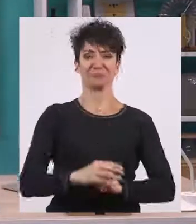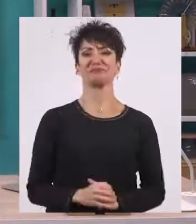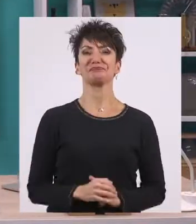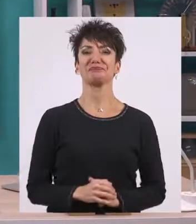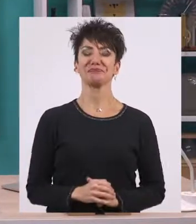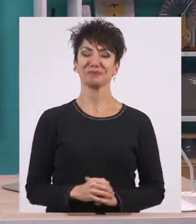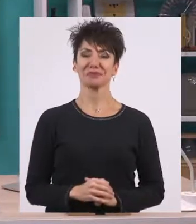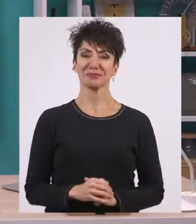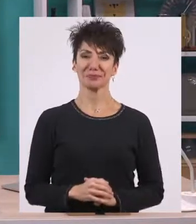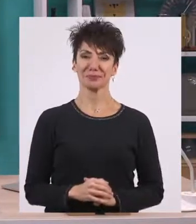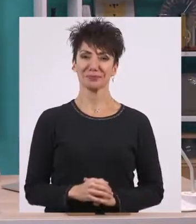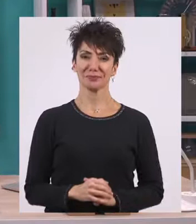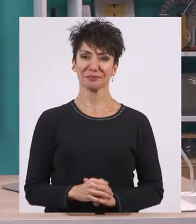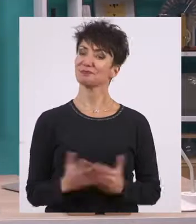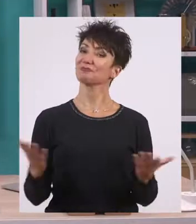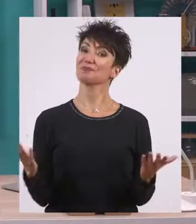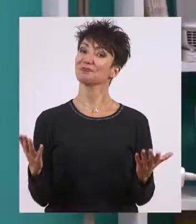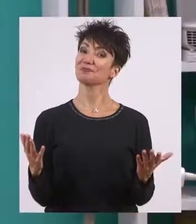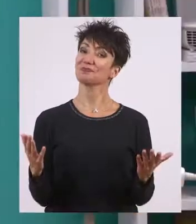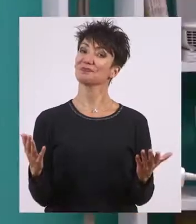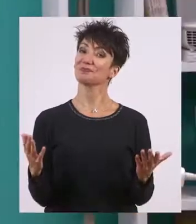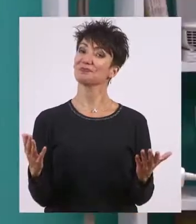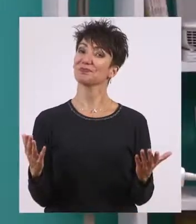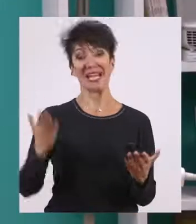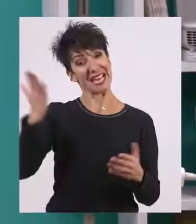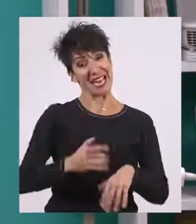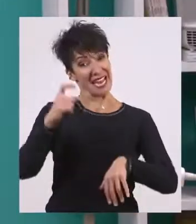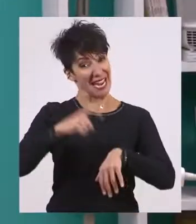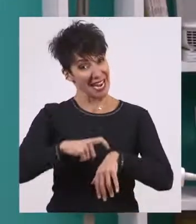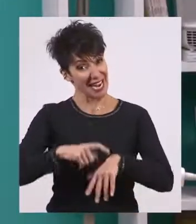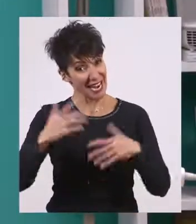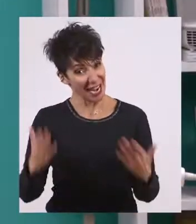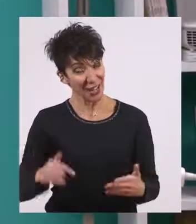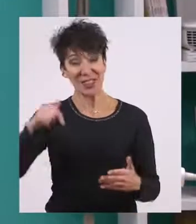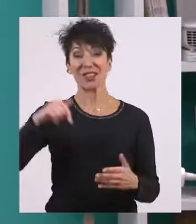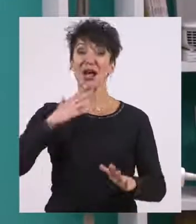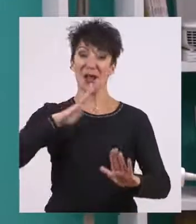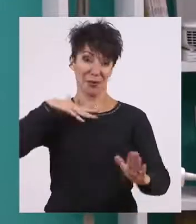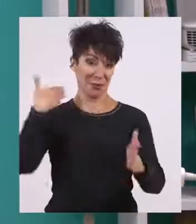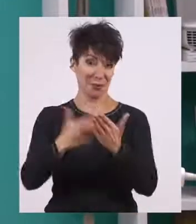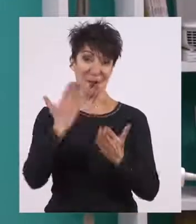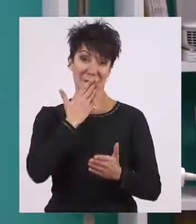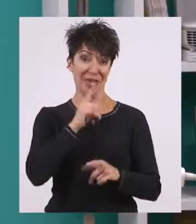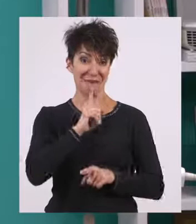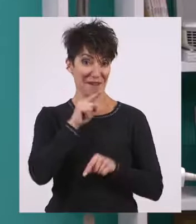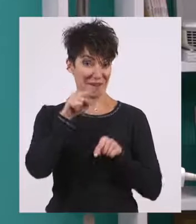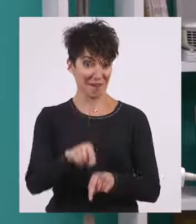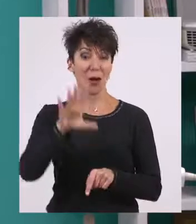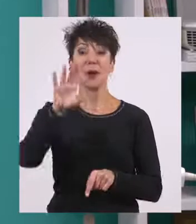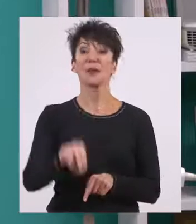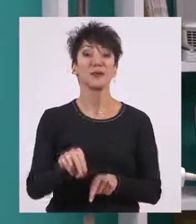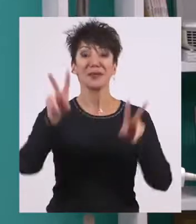Και σε αυτό το σημείο ολοκληρώθηκε και το σημερινό μας μάθημα, που αφορά το